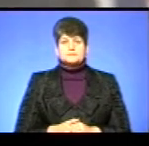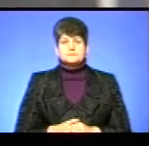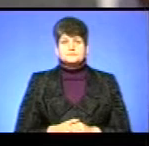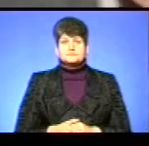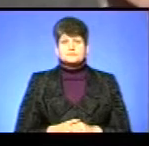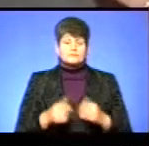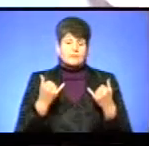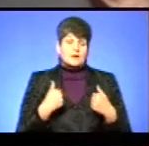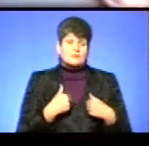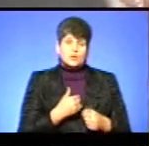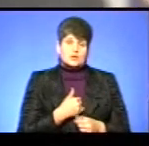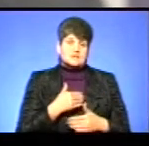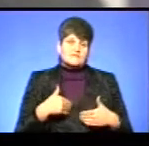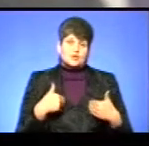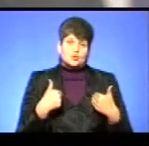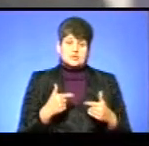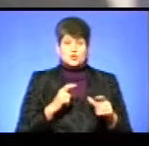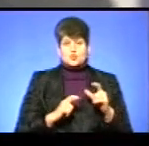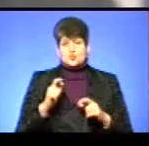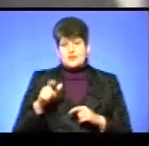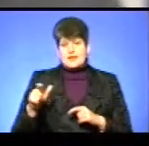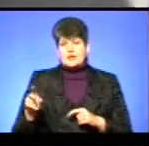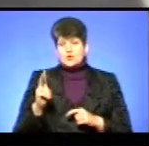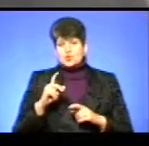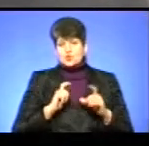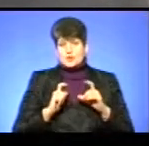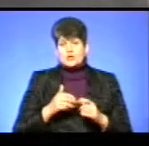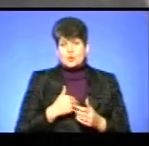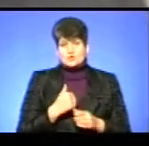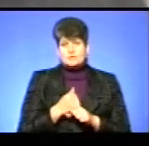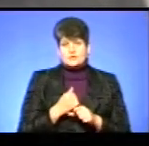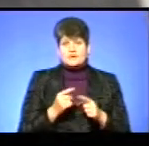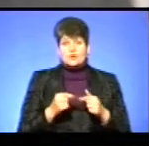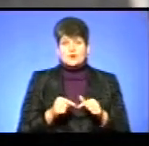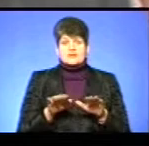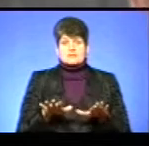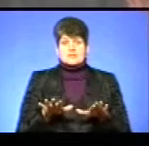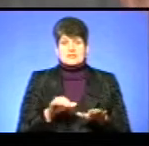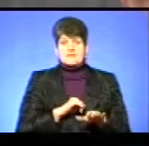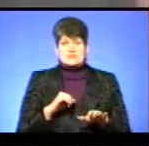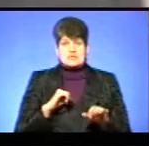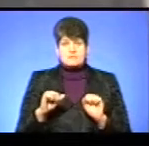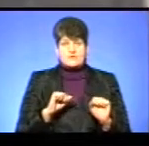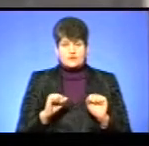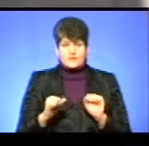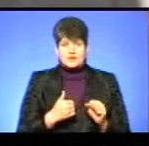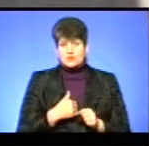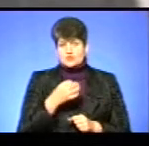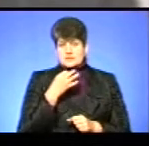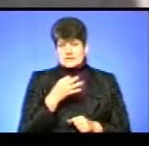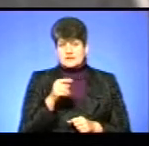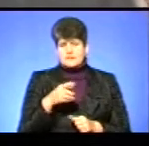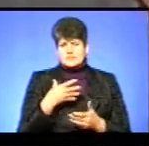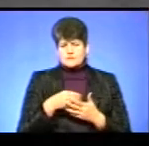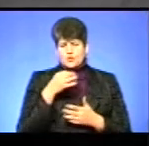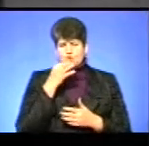Зараз я би хотіла звернутися до студентів. Хто зі студентів хоче працювати в органах місцевого самоврядування? Я хочу сказати вам зі